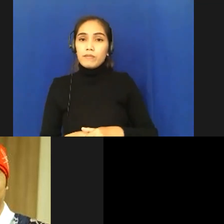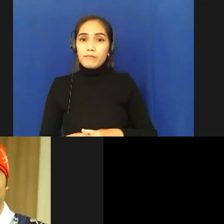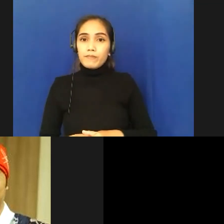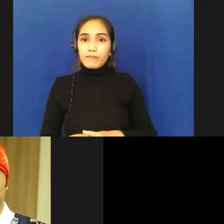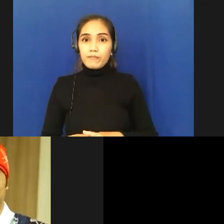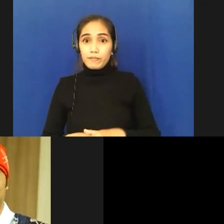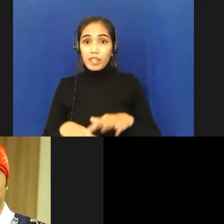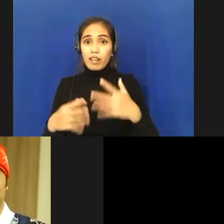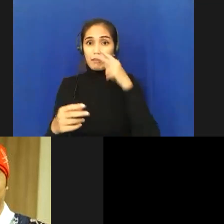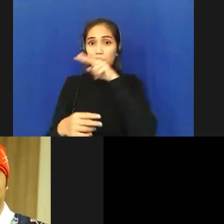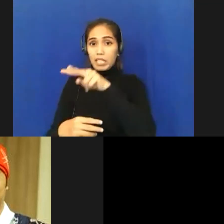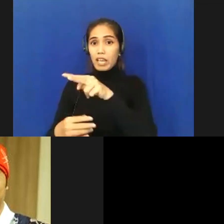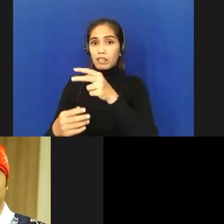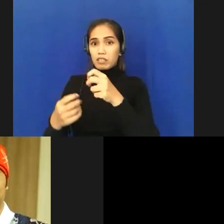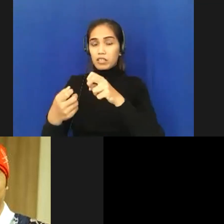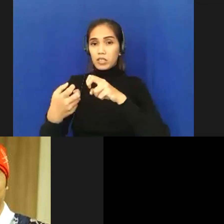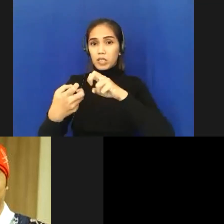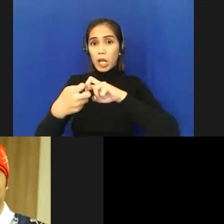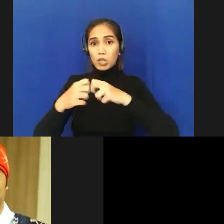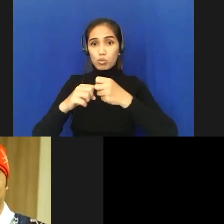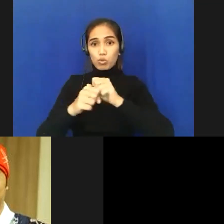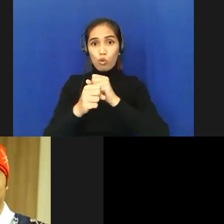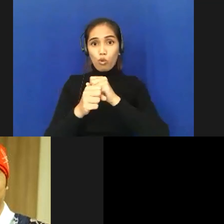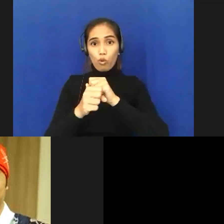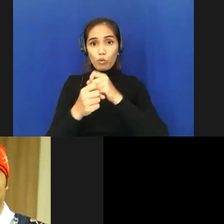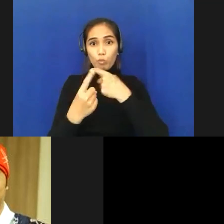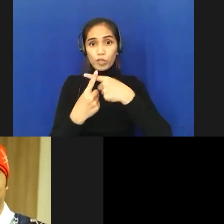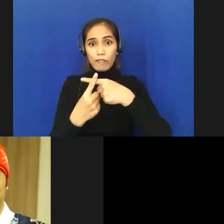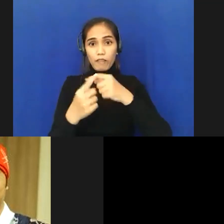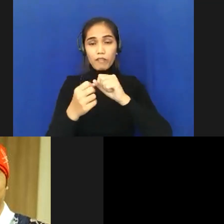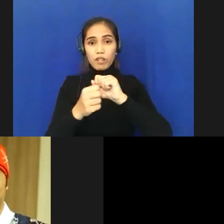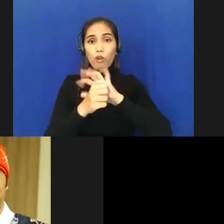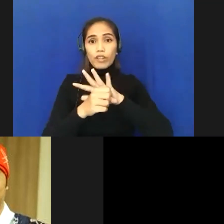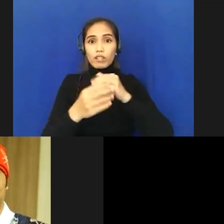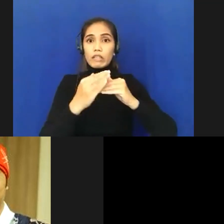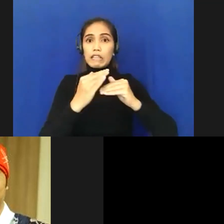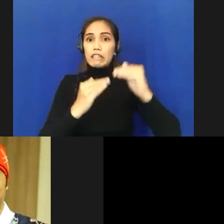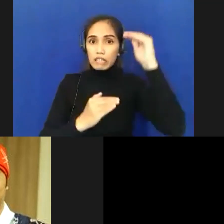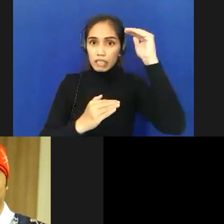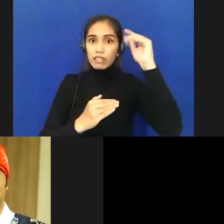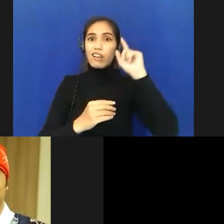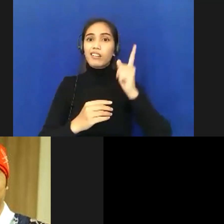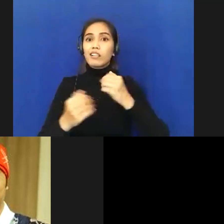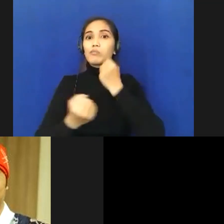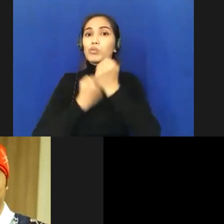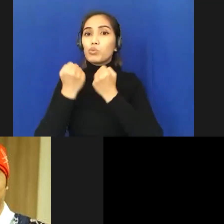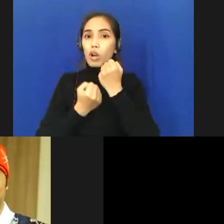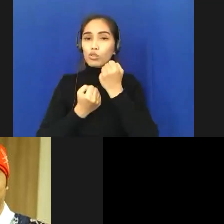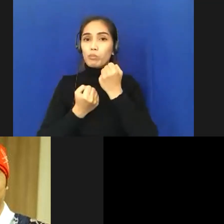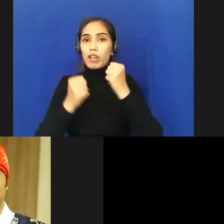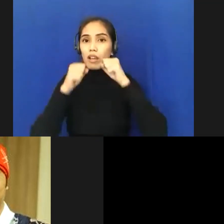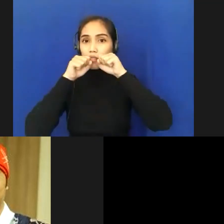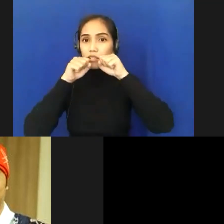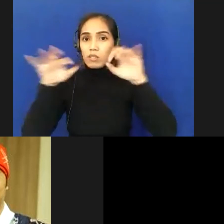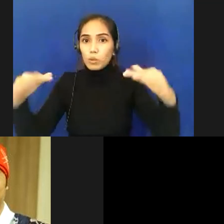dengan melihat kasus yang cukup tinggi ya kita tentu saja kita berjuang supaya jangan sampai tertular semua orang